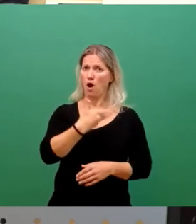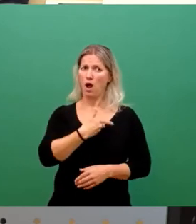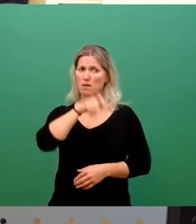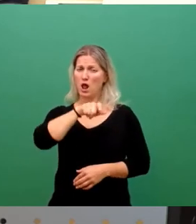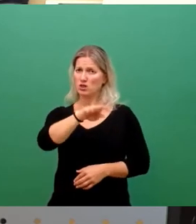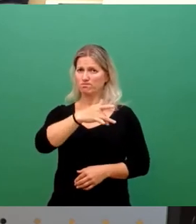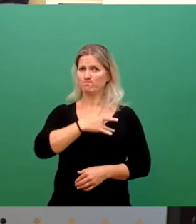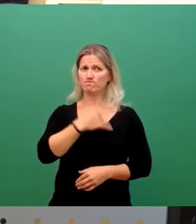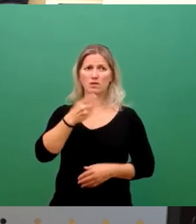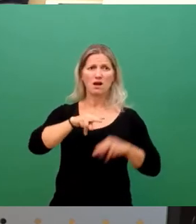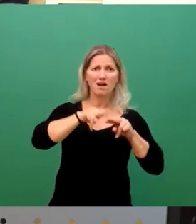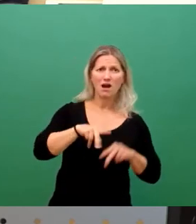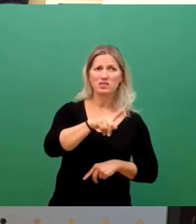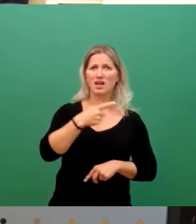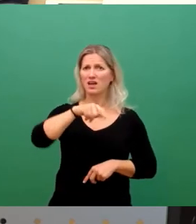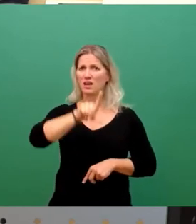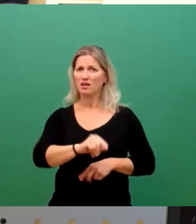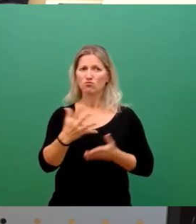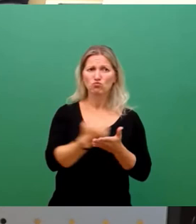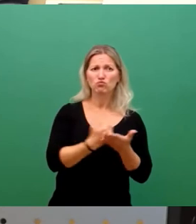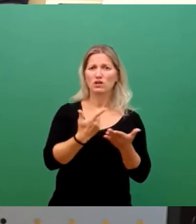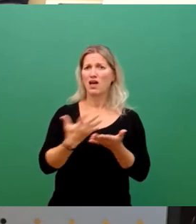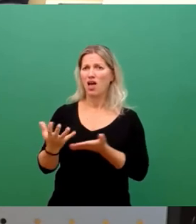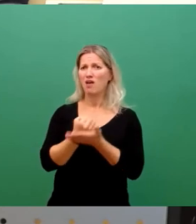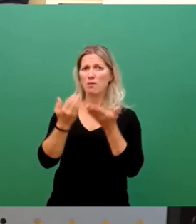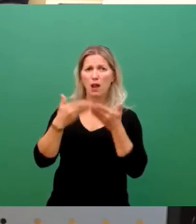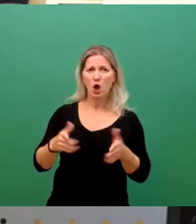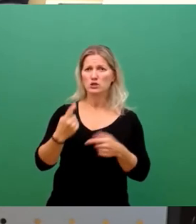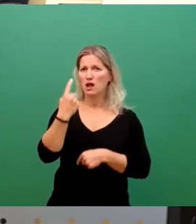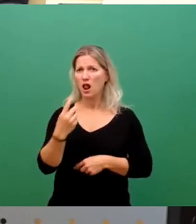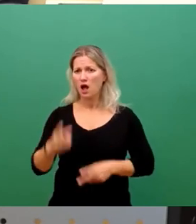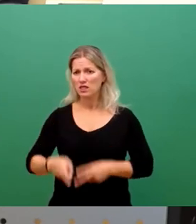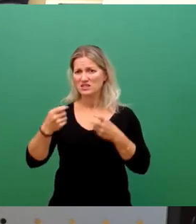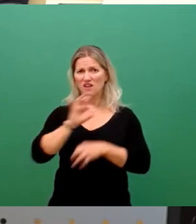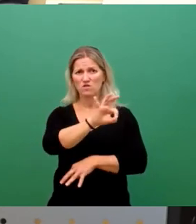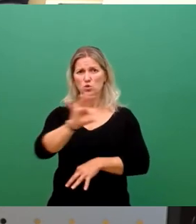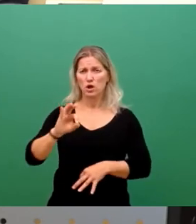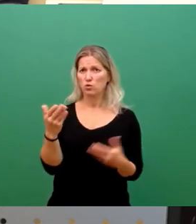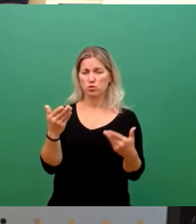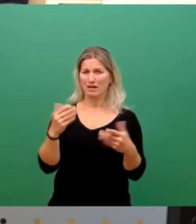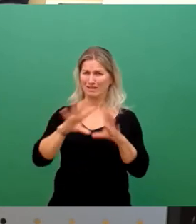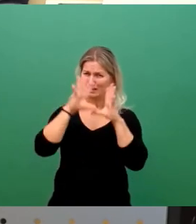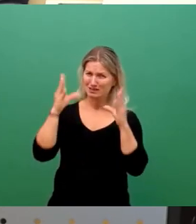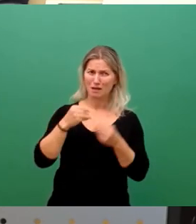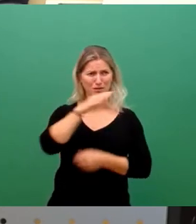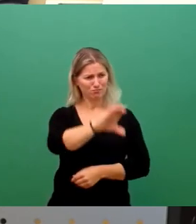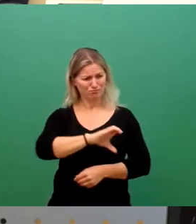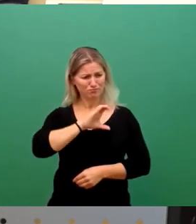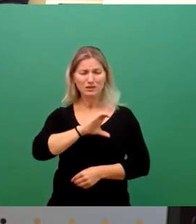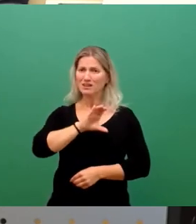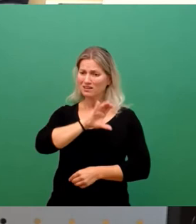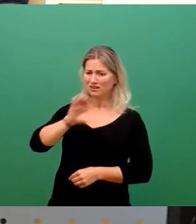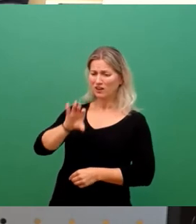Rentnerinnen, Geringverdienerinnen, Erwerbslose, Alleinerziehende. Sie geben oft ihr gesamtes Einkommen für den Grundbedarf und